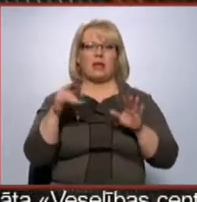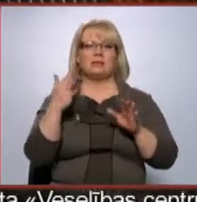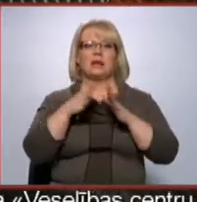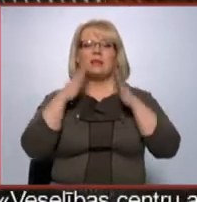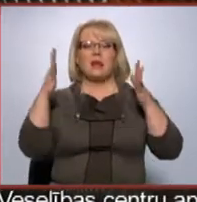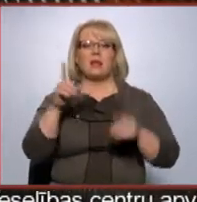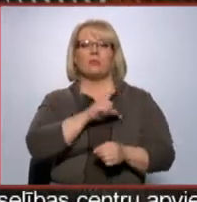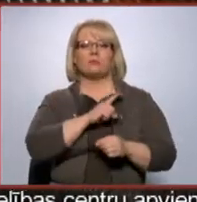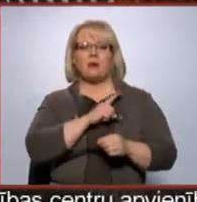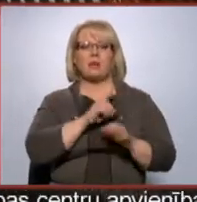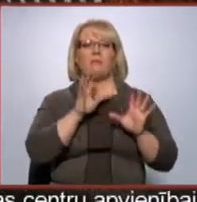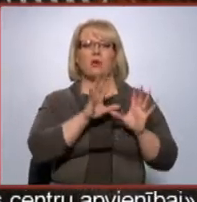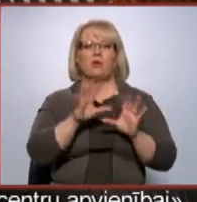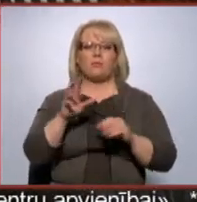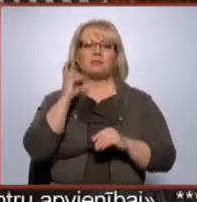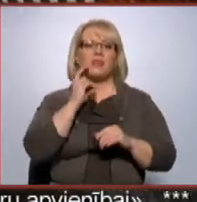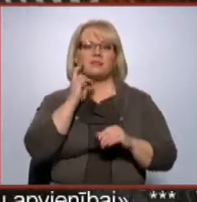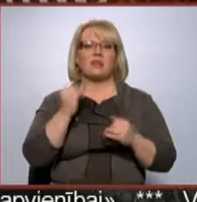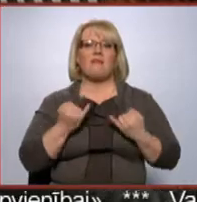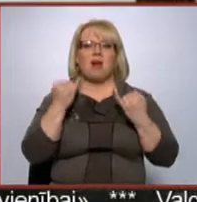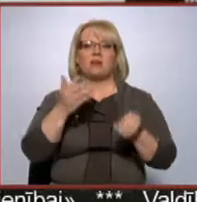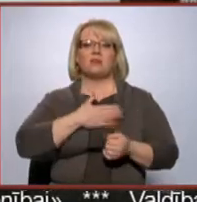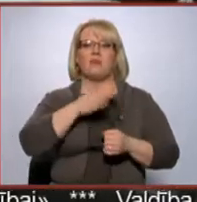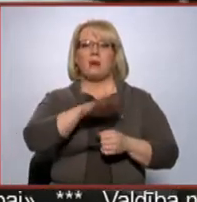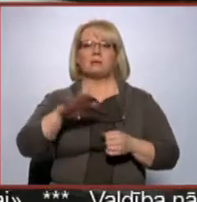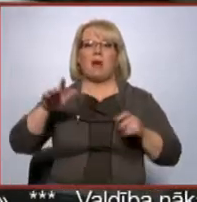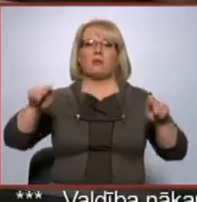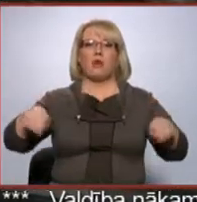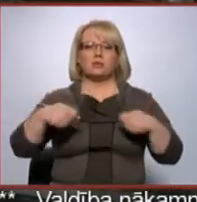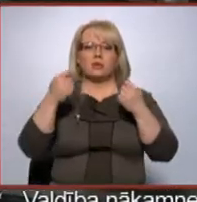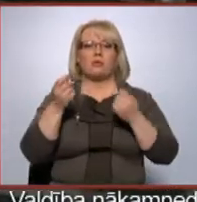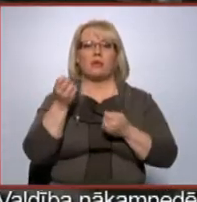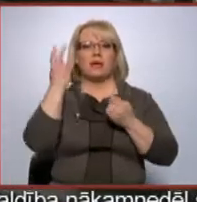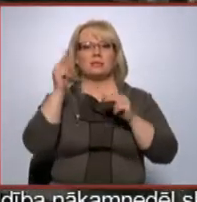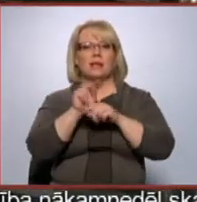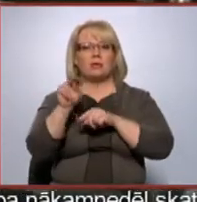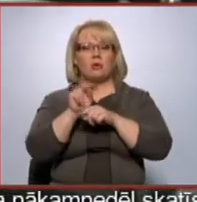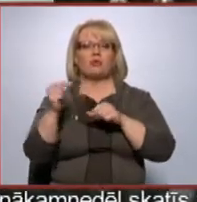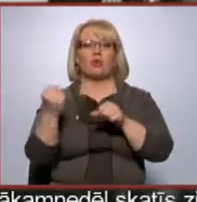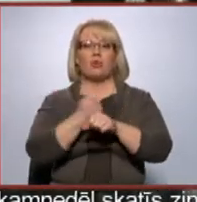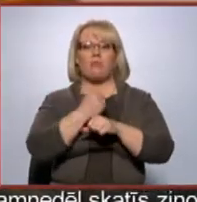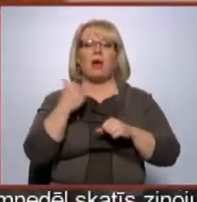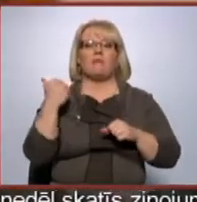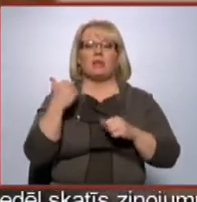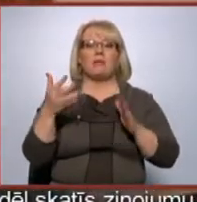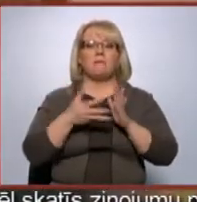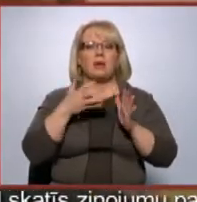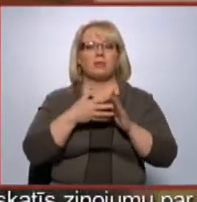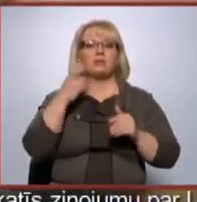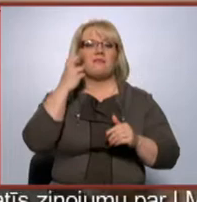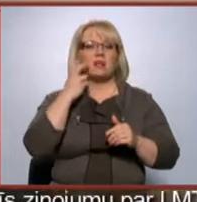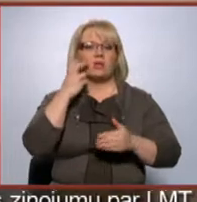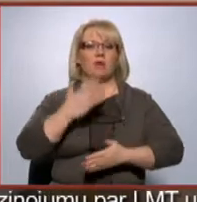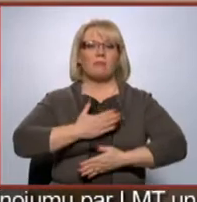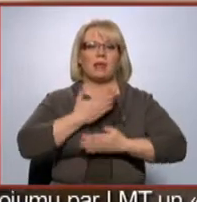uzmanība un rūpes vecesāki neveltītu savu mazbērnu audzināšanai un izglītošanai, tomēr viņiem pietrūkst vecāku